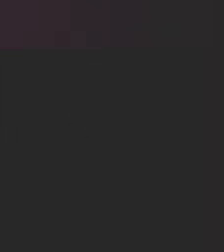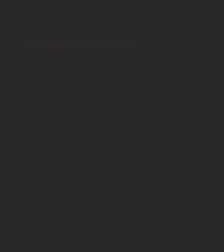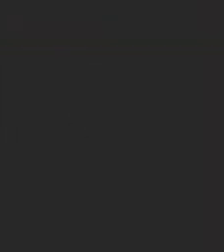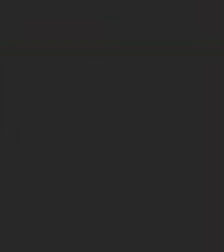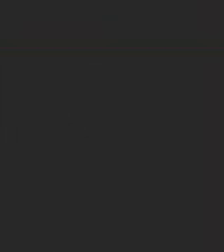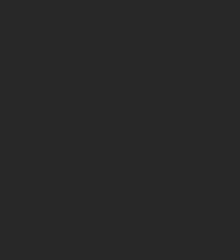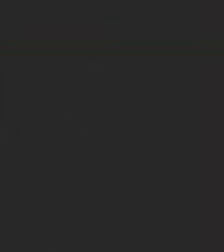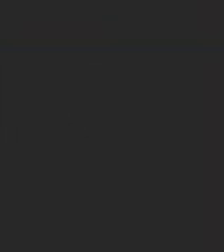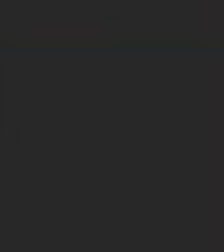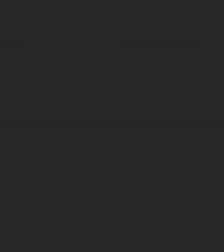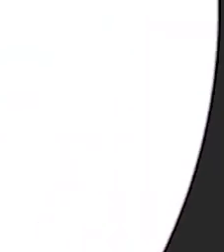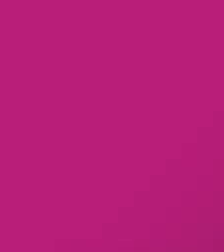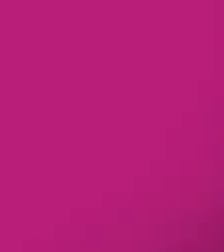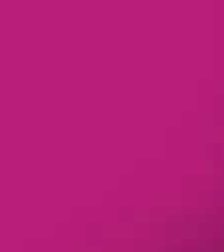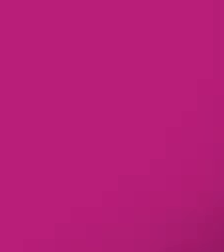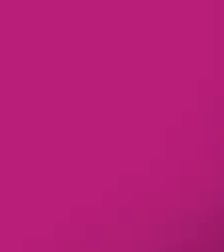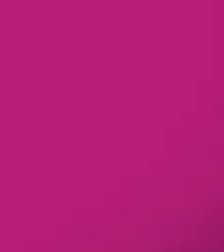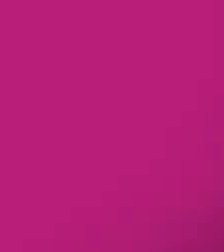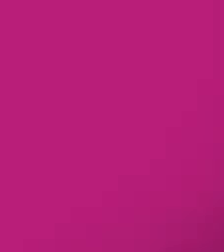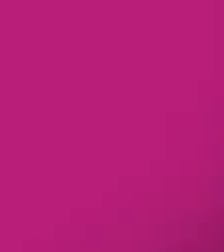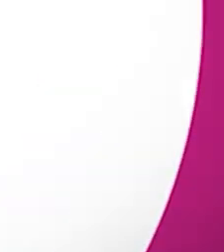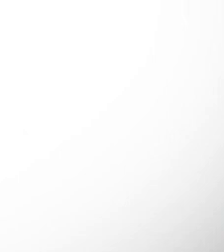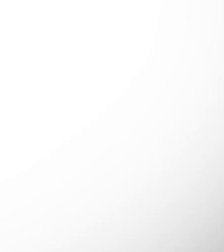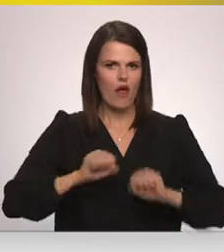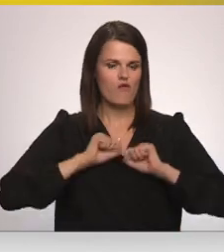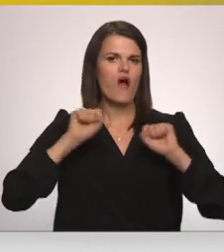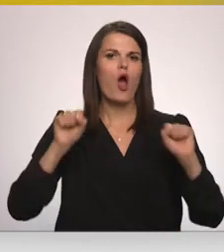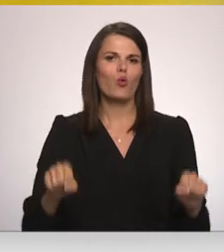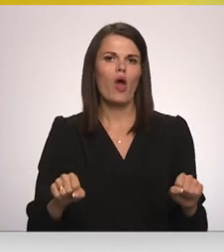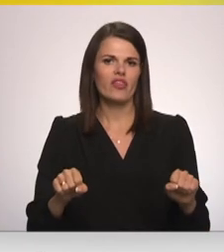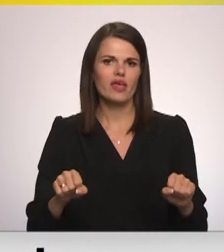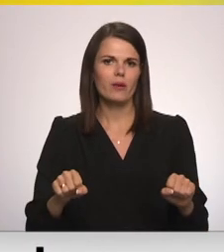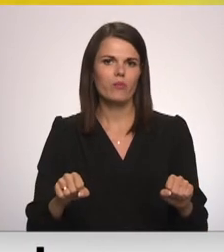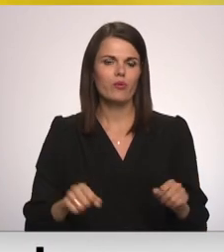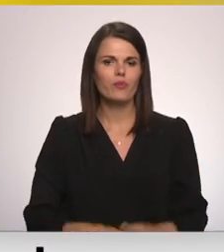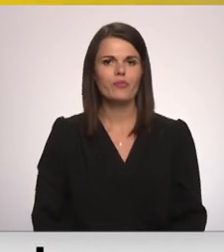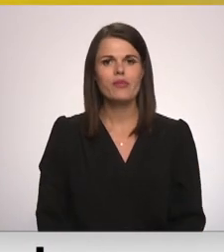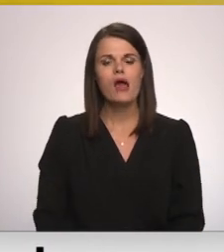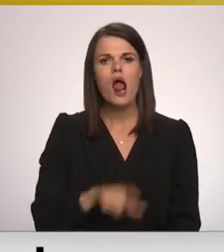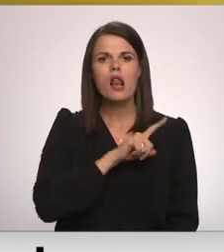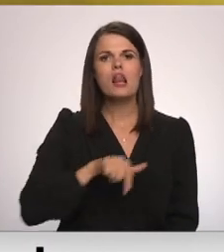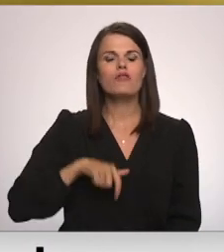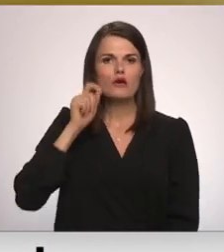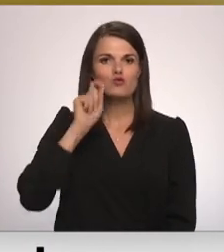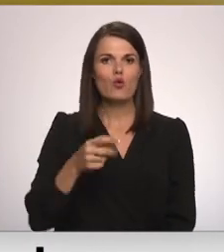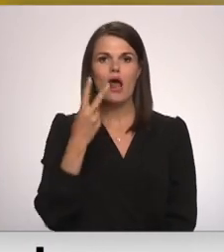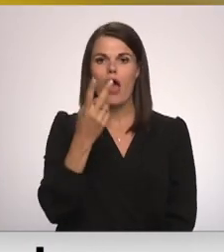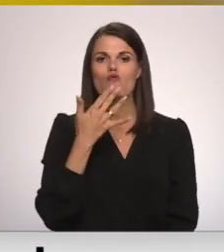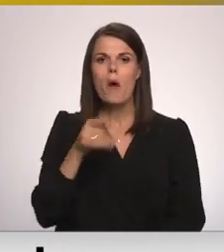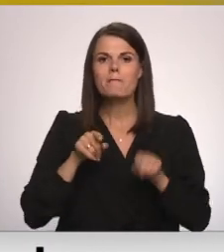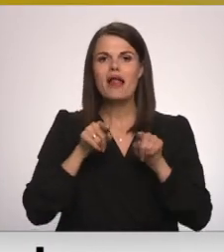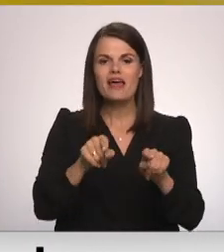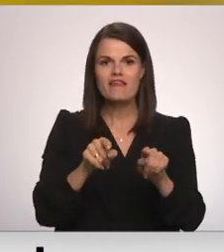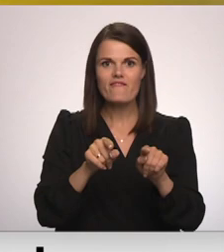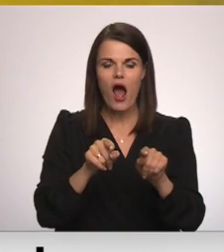Re! Viss ēters ir te! Latviešu Ukraiņu bilingvālā ābec ir gatava.